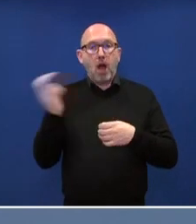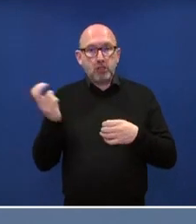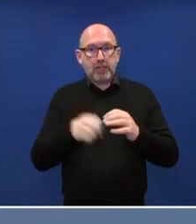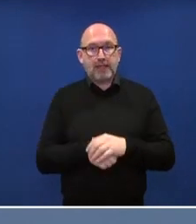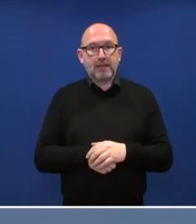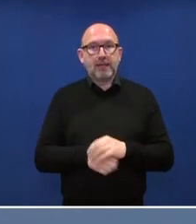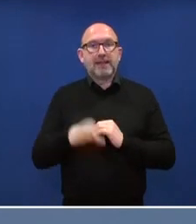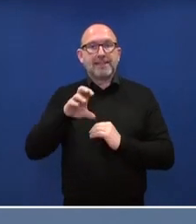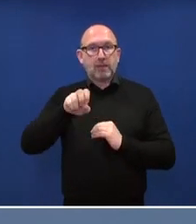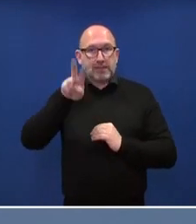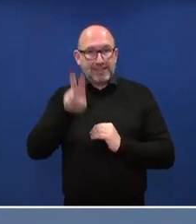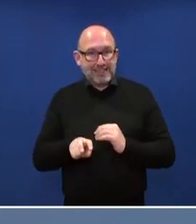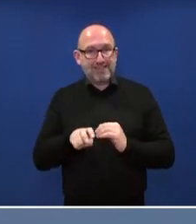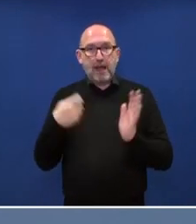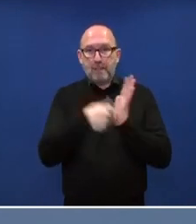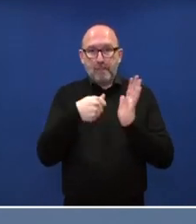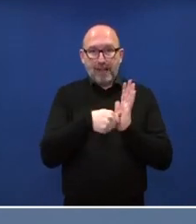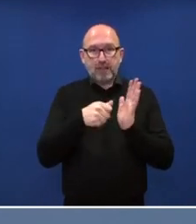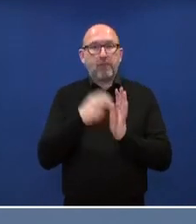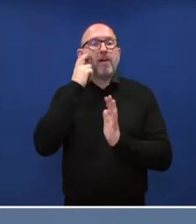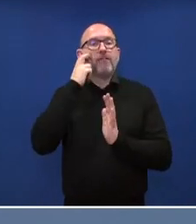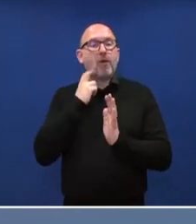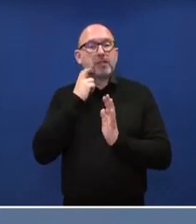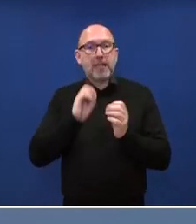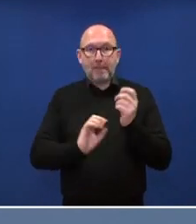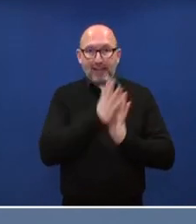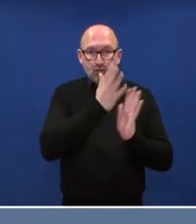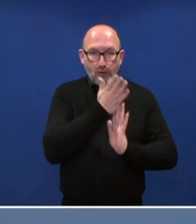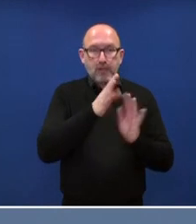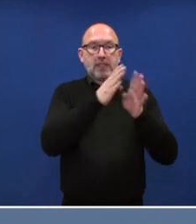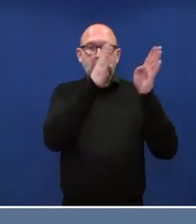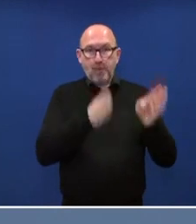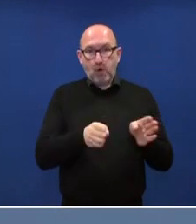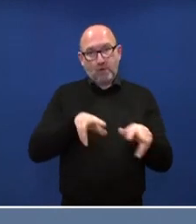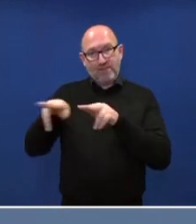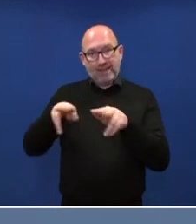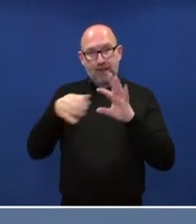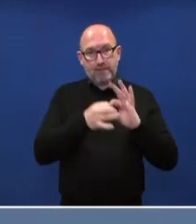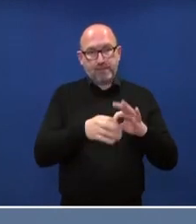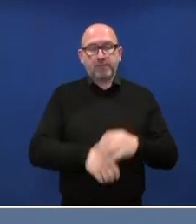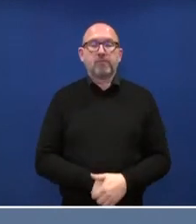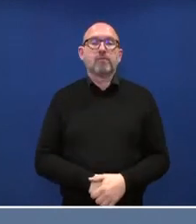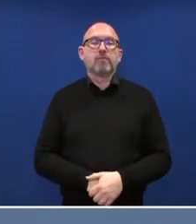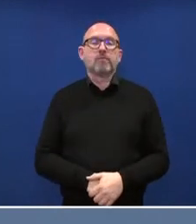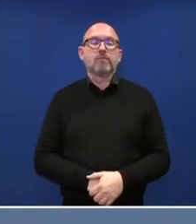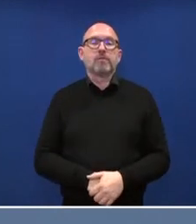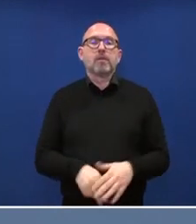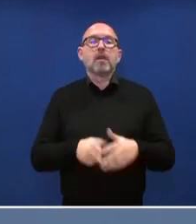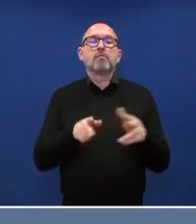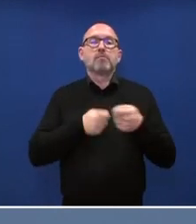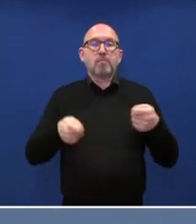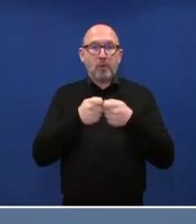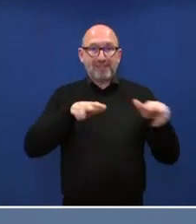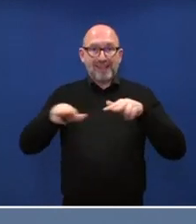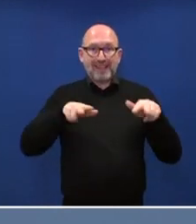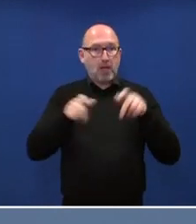CO2-Bepreisung für fossile Brennstoffe in den Sektoren Gebäude und Verkehr. Die Bundesregierung unterstützt Bürgerinnen